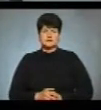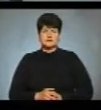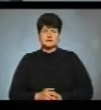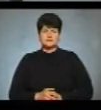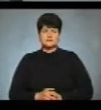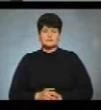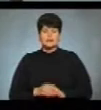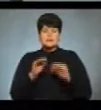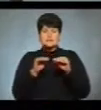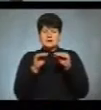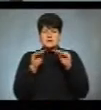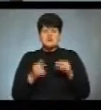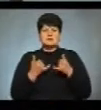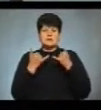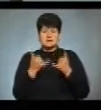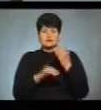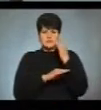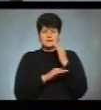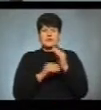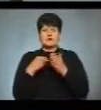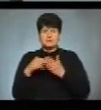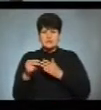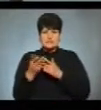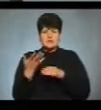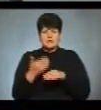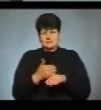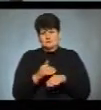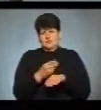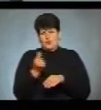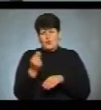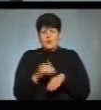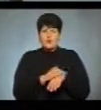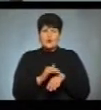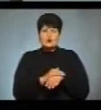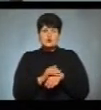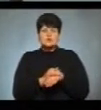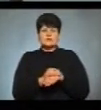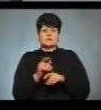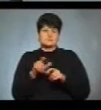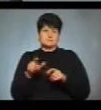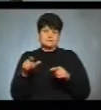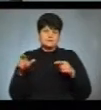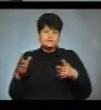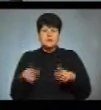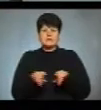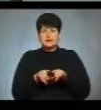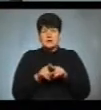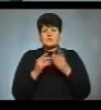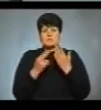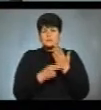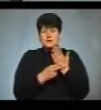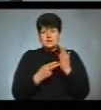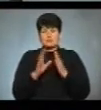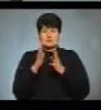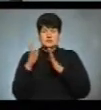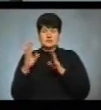Саджанці для біблійного саду придбали за доброчинні кошти студентів університету, викладачів і меценатів. Також у біблійному саду освітили